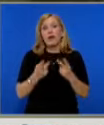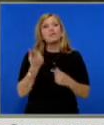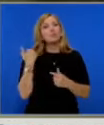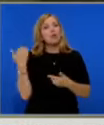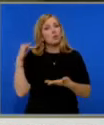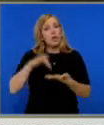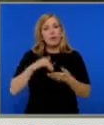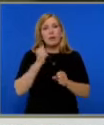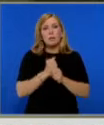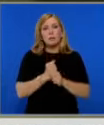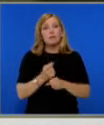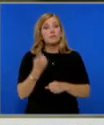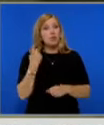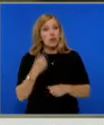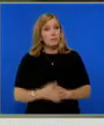на работа?